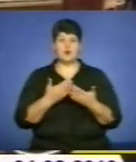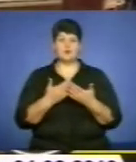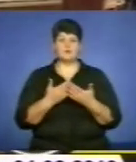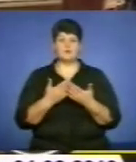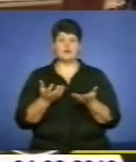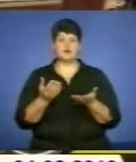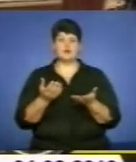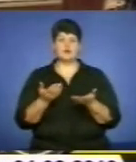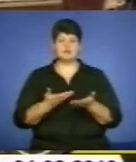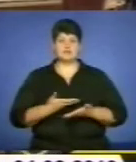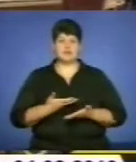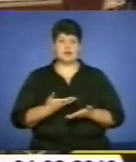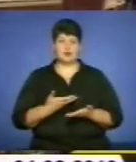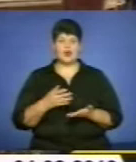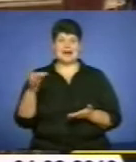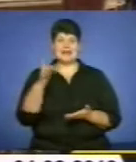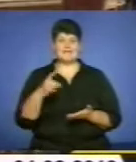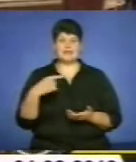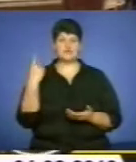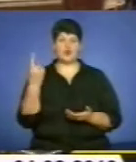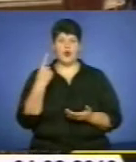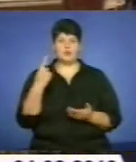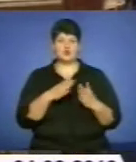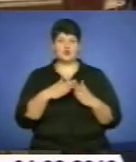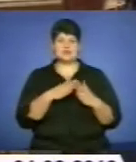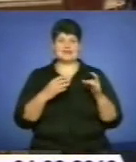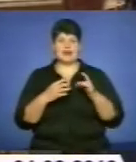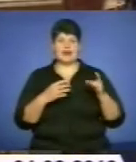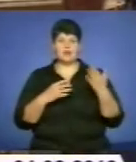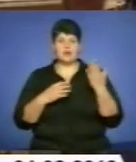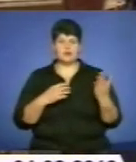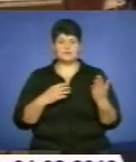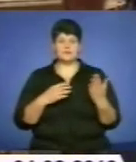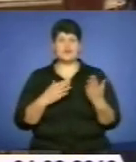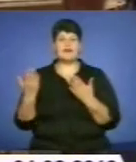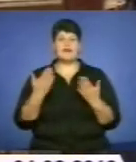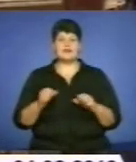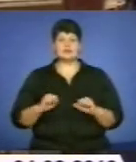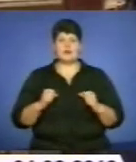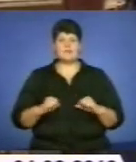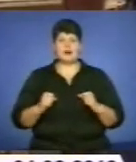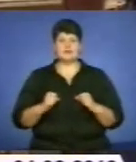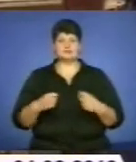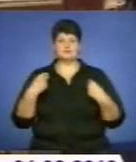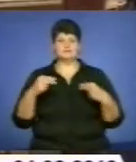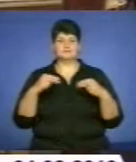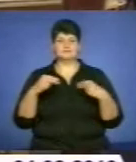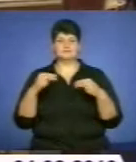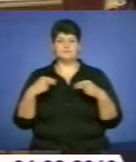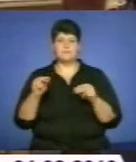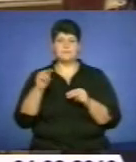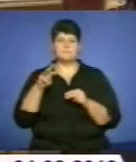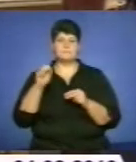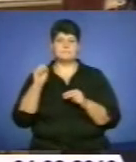жительку Рівненської області, сусіднього району, яка намагалася збути наркотичний засіб макову